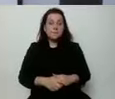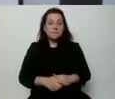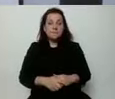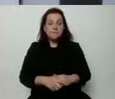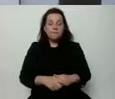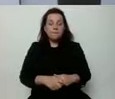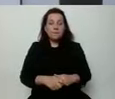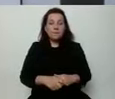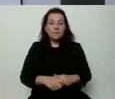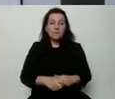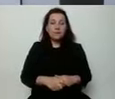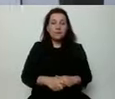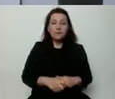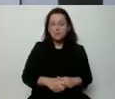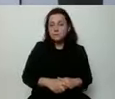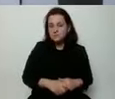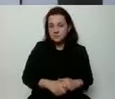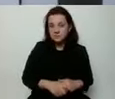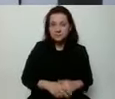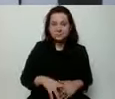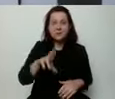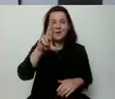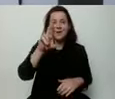Pani redaktor Anna Józefowicz, Radio Z.